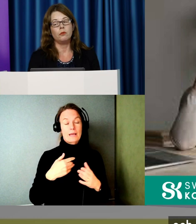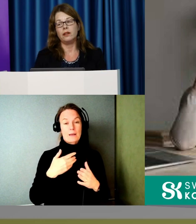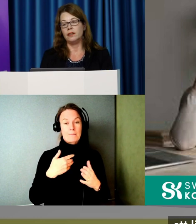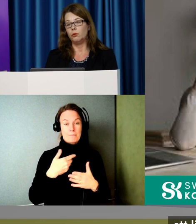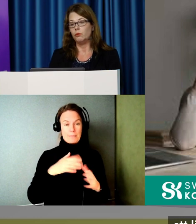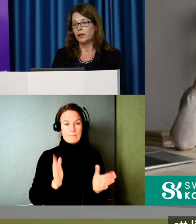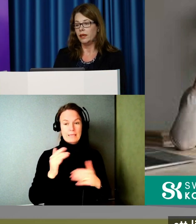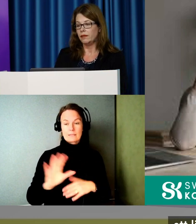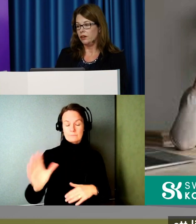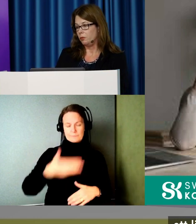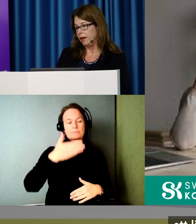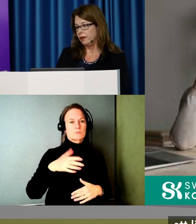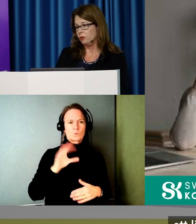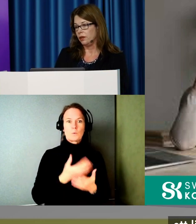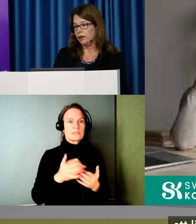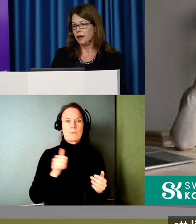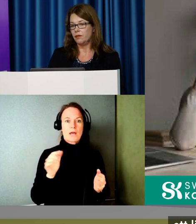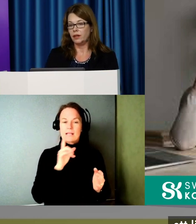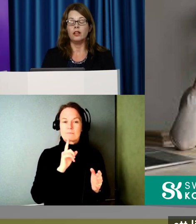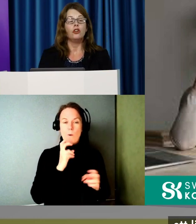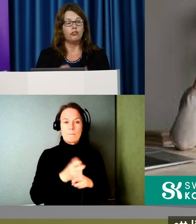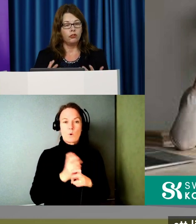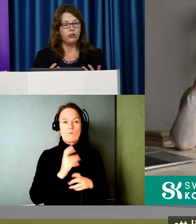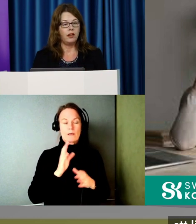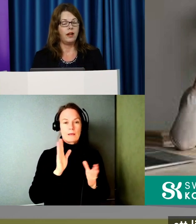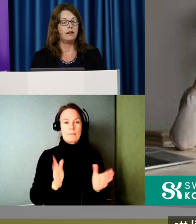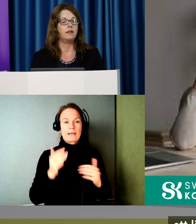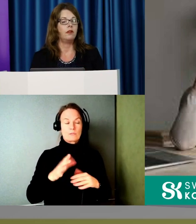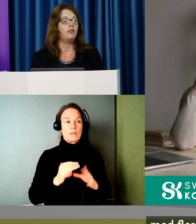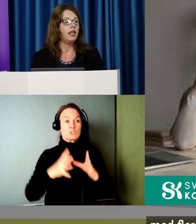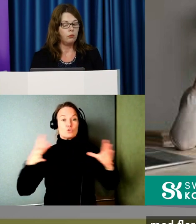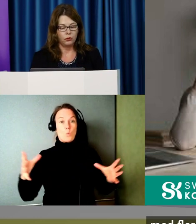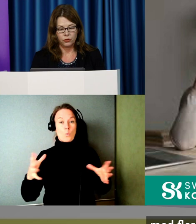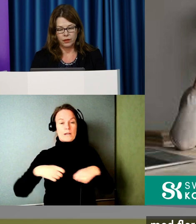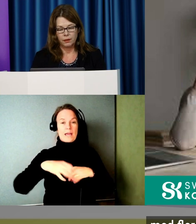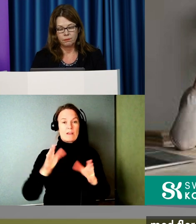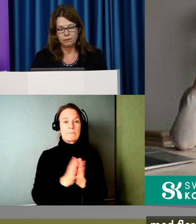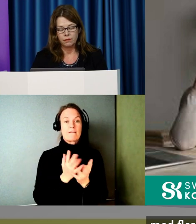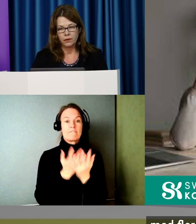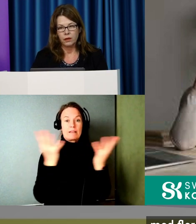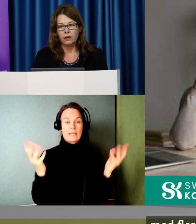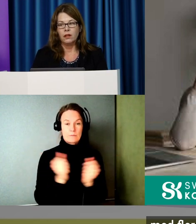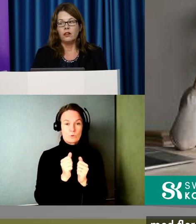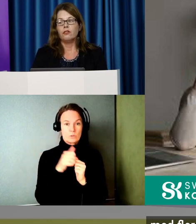då är det inte bara ett litet provpaket där i förpackningen, utan det är även en större leverans med fler produkter i.